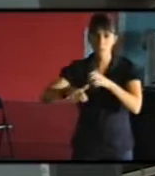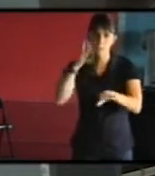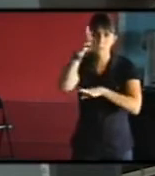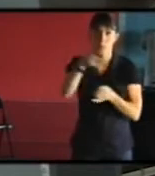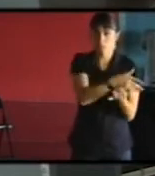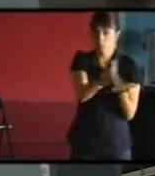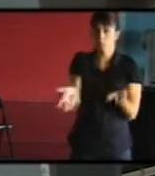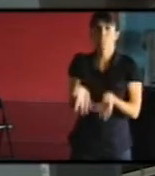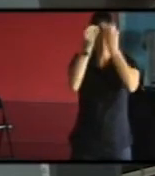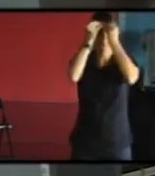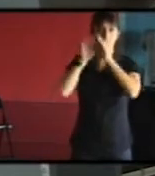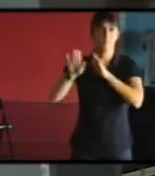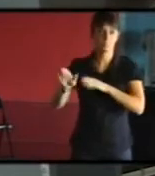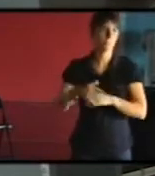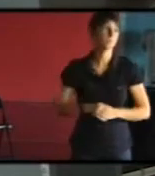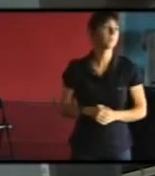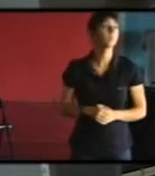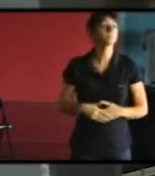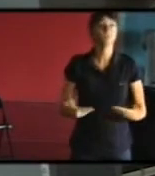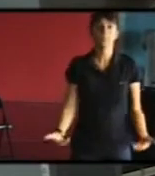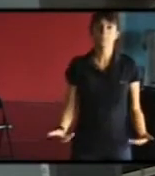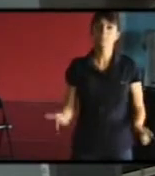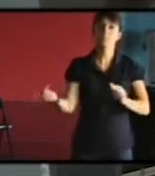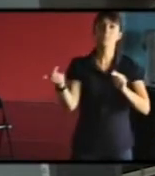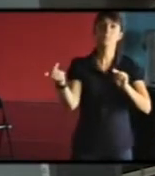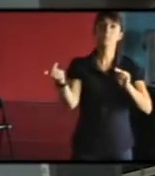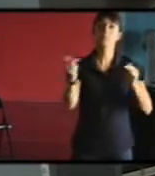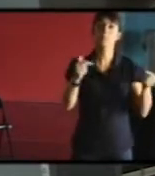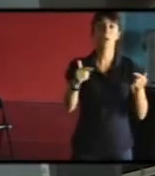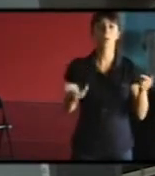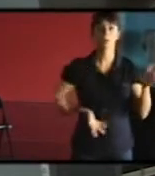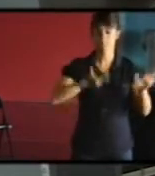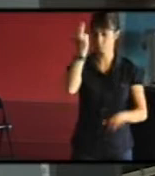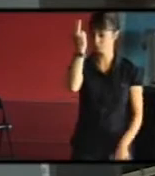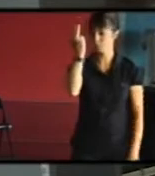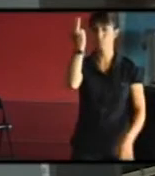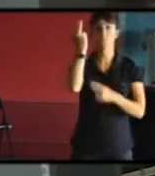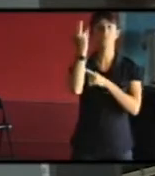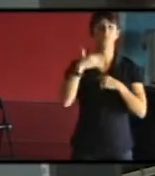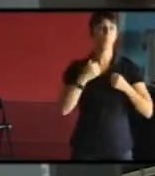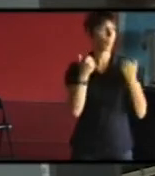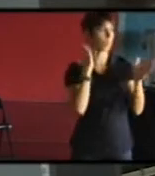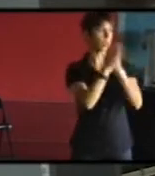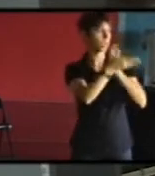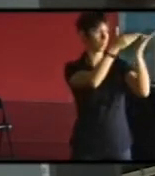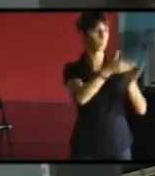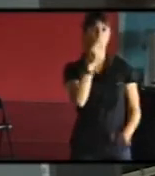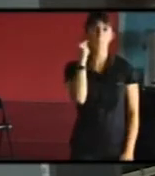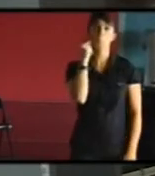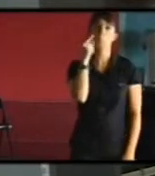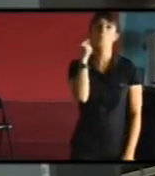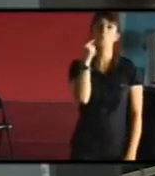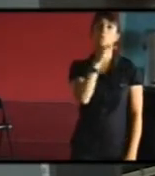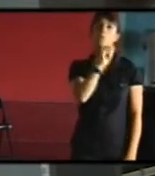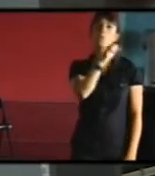Voilà, donc pour commencer ce débat, je propose tout de suite à M. Fischer-Ratt de